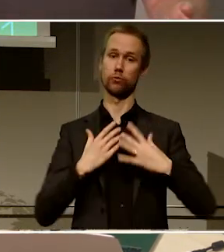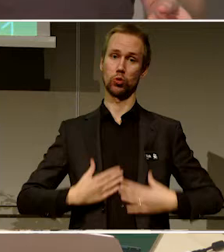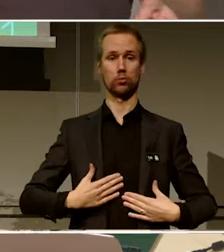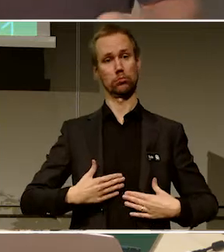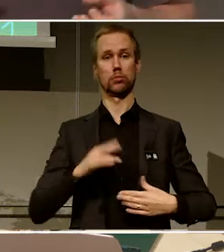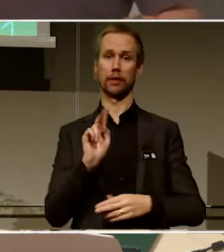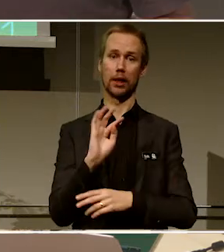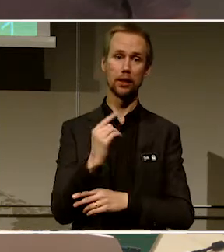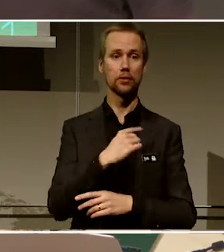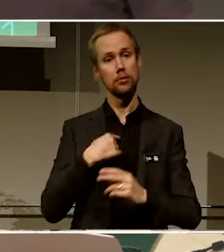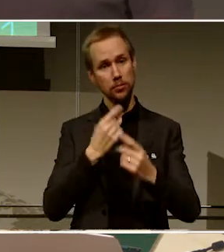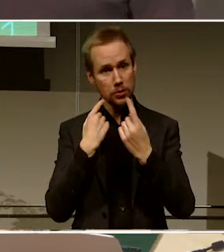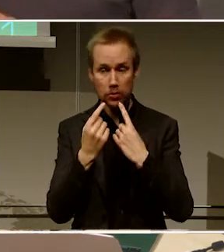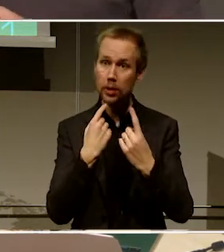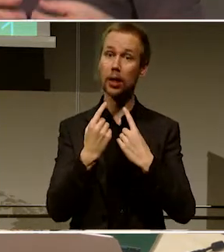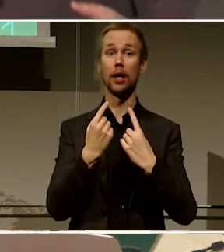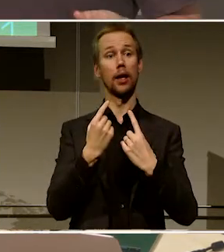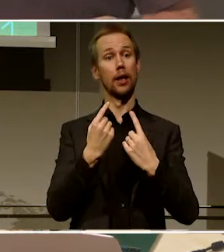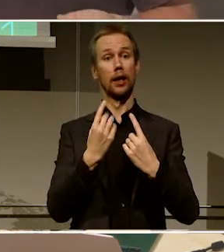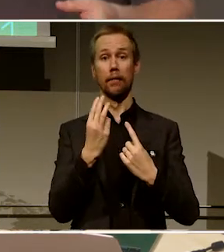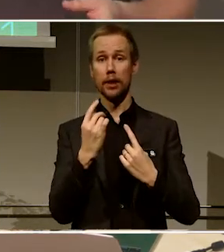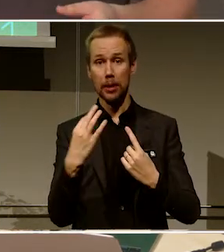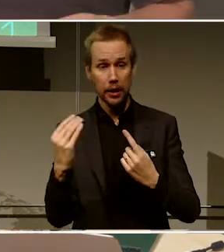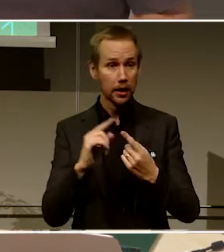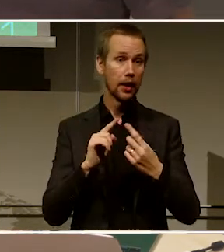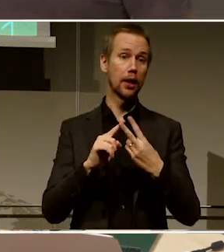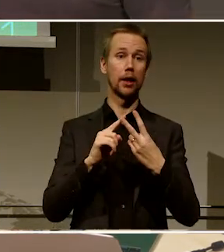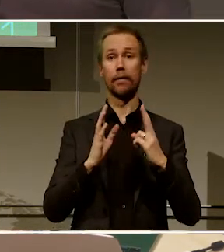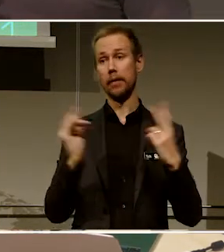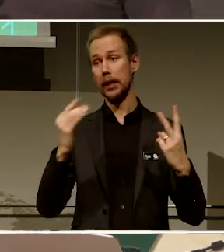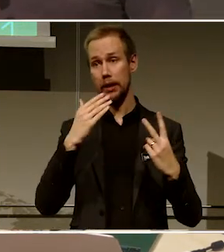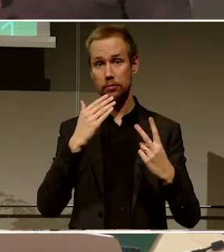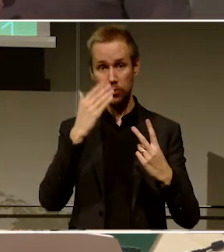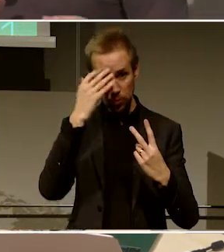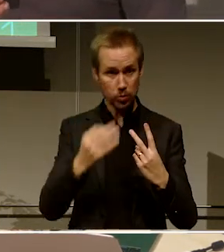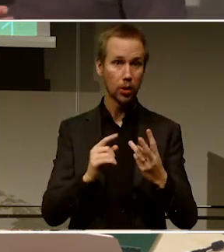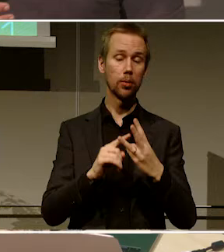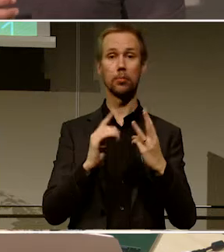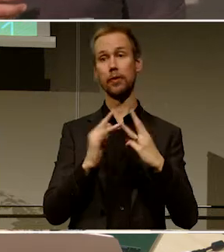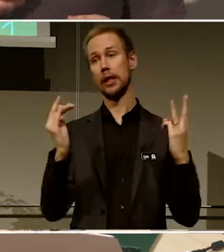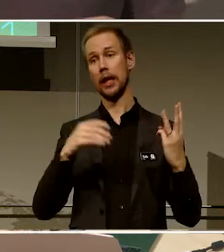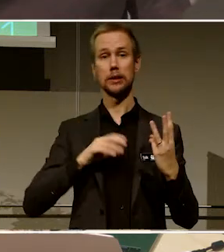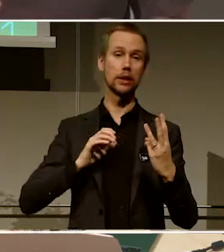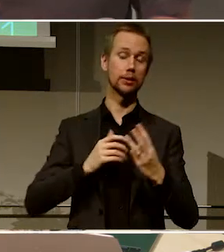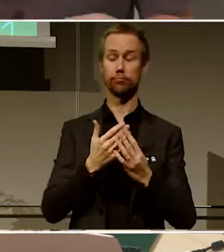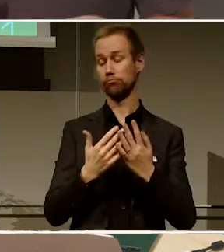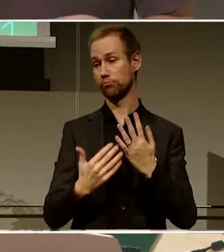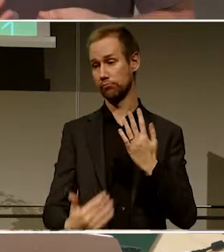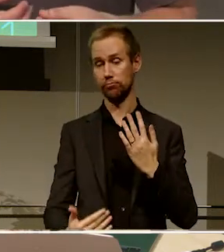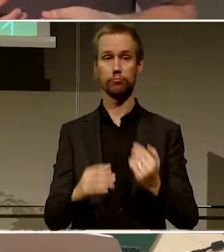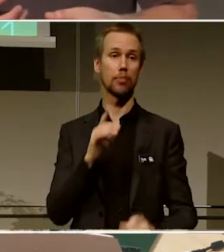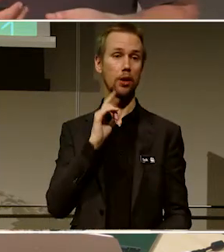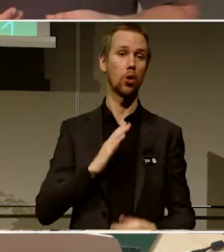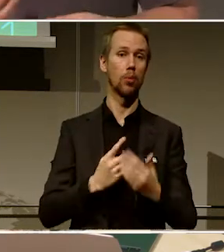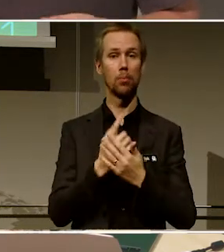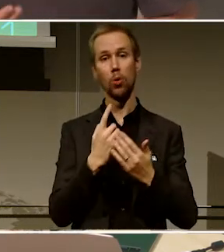både Wikipedia och fri kunskap och fria licenser och annat Så att där kan man alltid komma och få svar på frågor